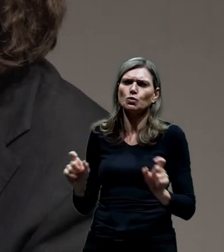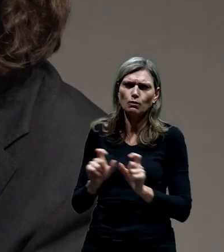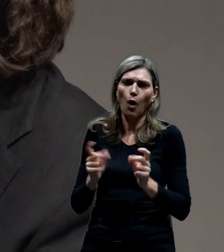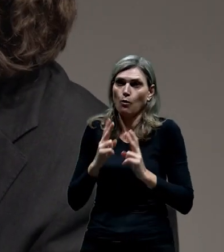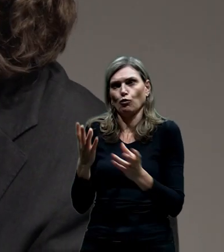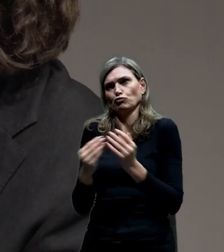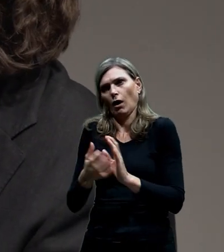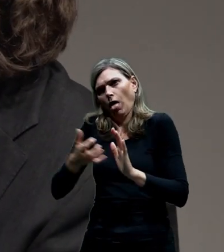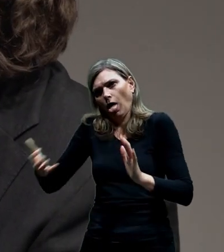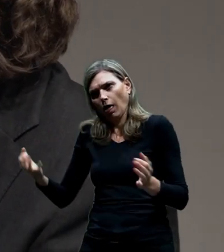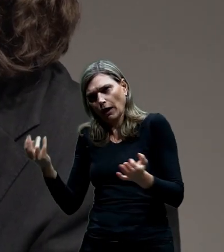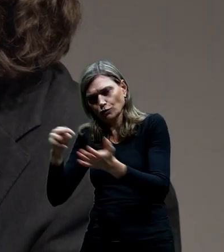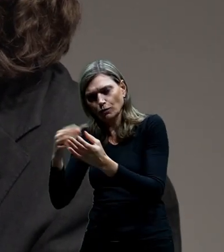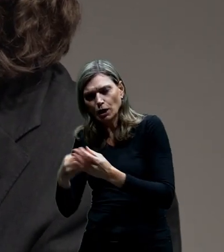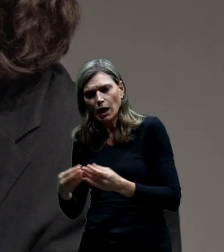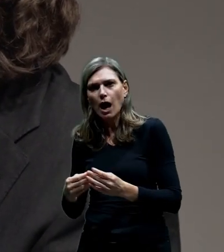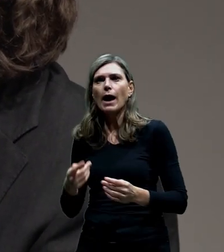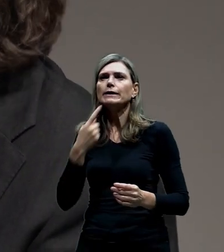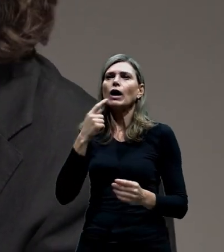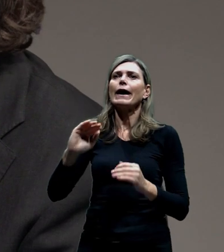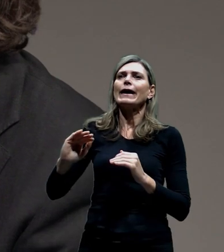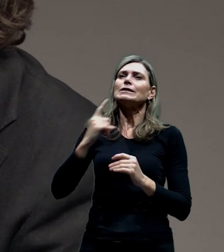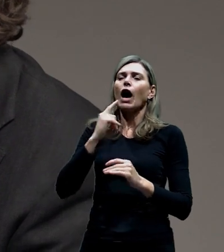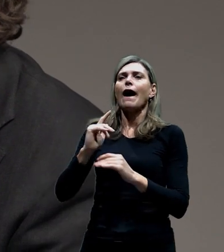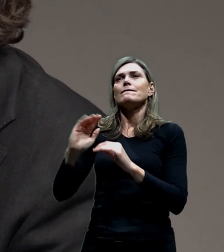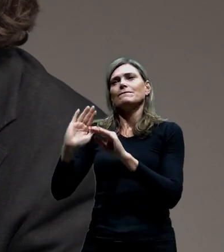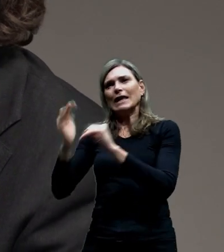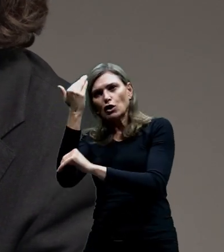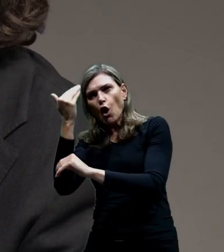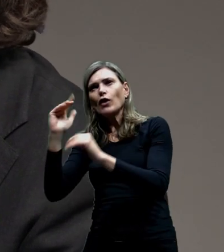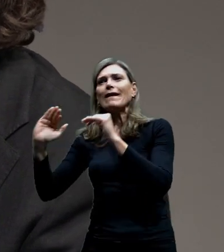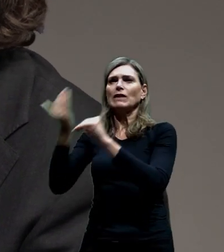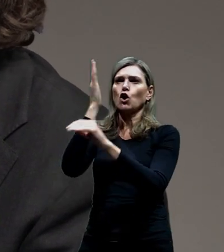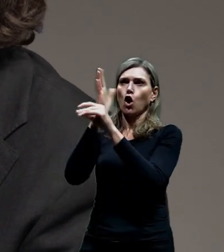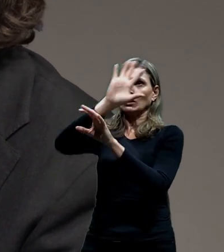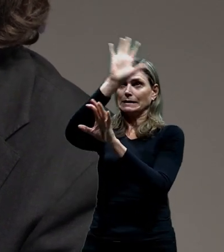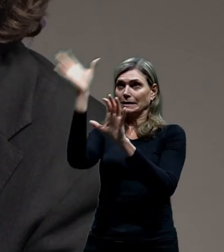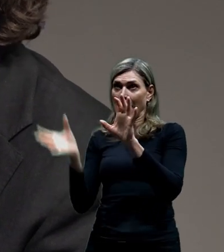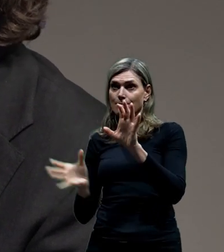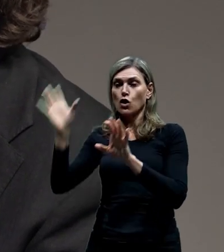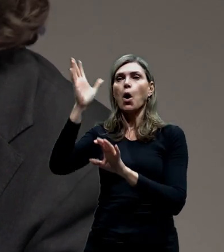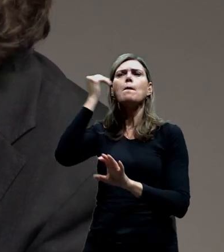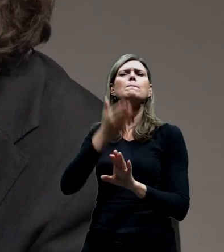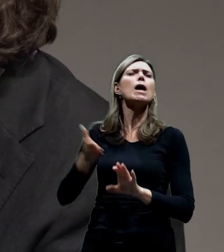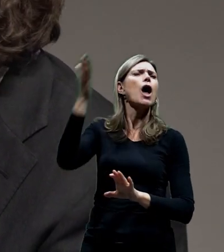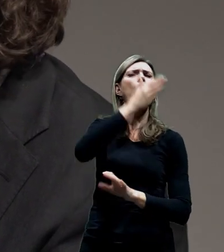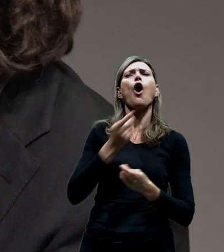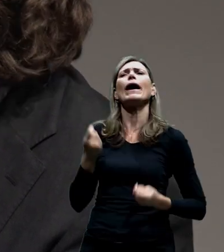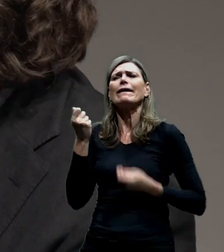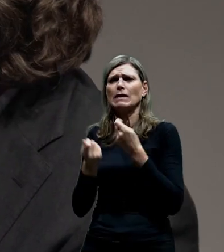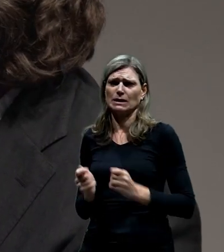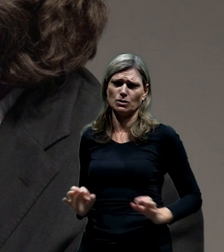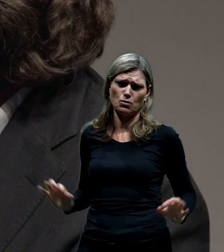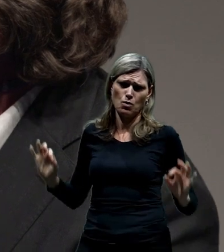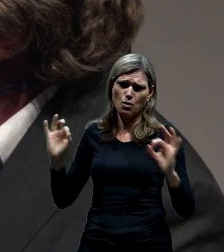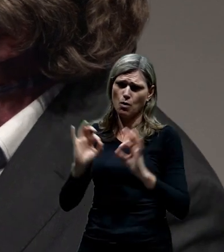přednášce, je celý ten východní a východoseverní sektor Prahy významně podinvestován. Souvisí